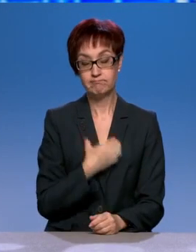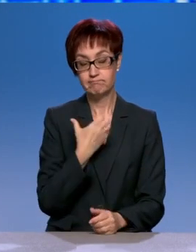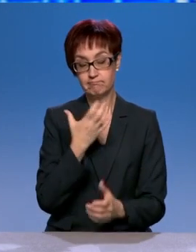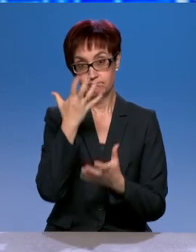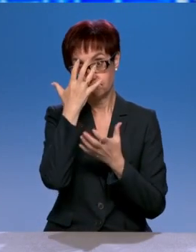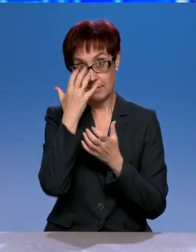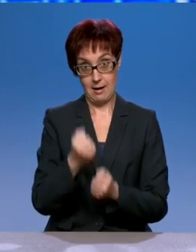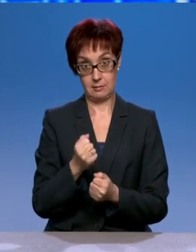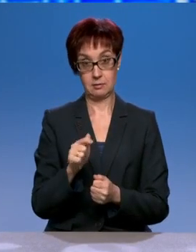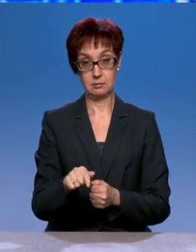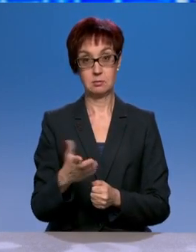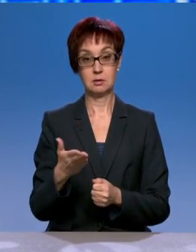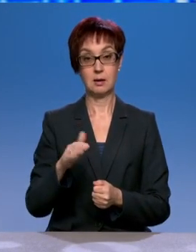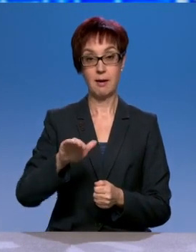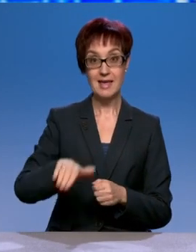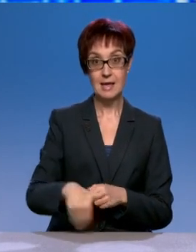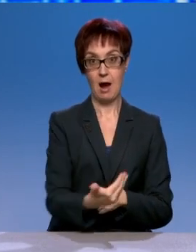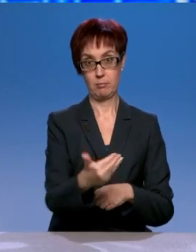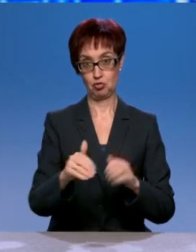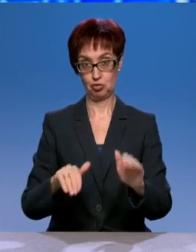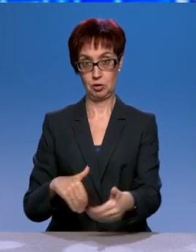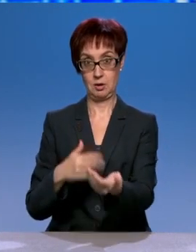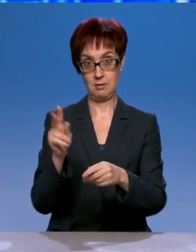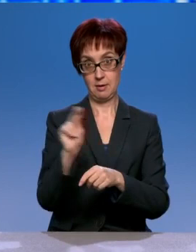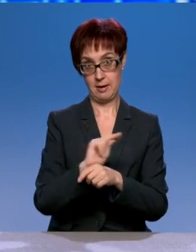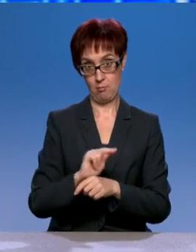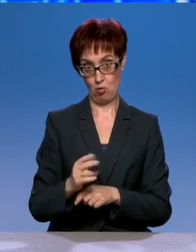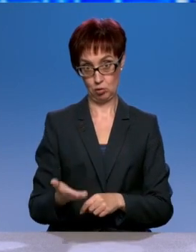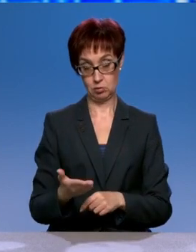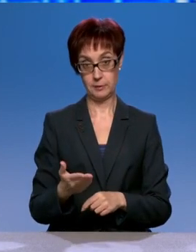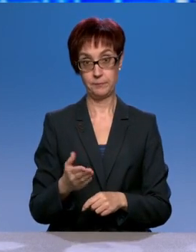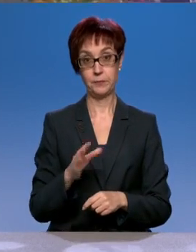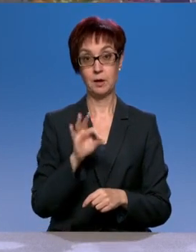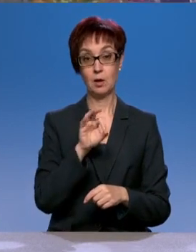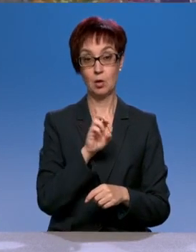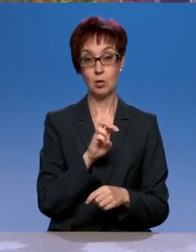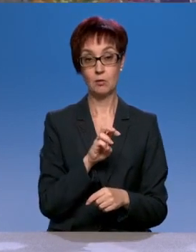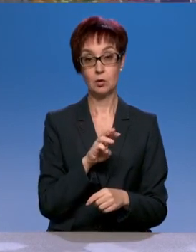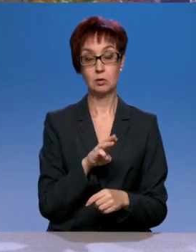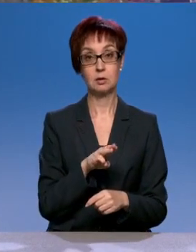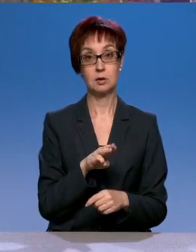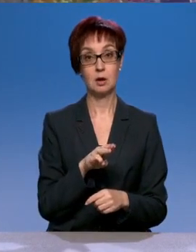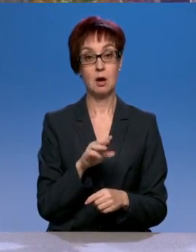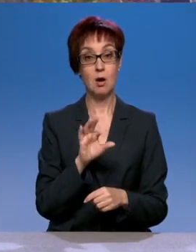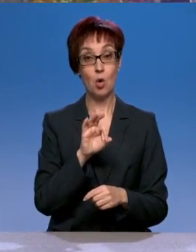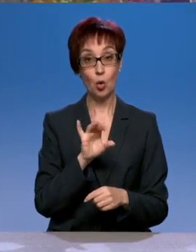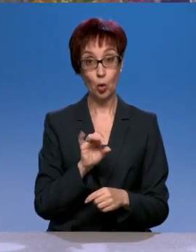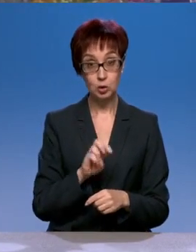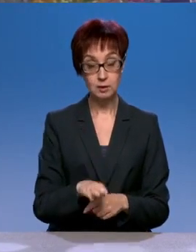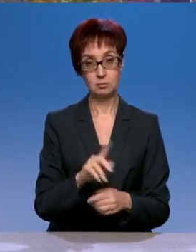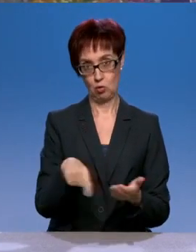делается. Там ямочный ремонт просто-напросто. Ямочный ремонт. От Шацка, вот от города Шацк